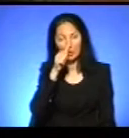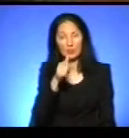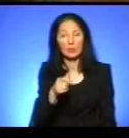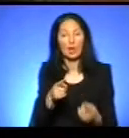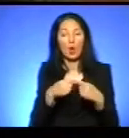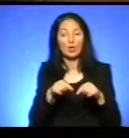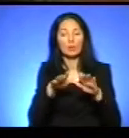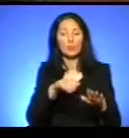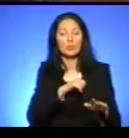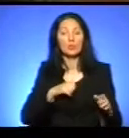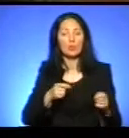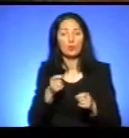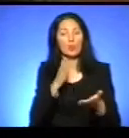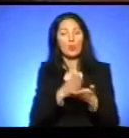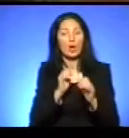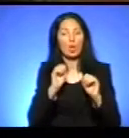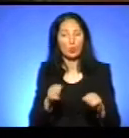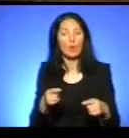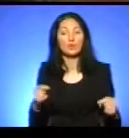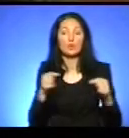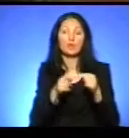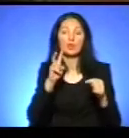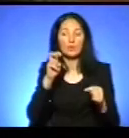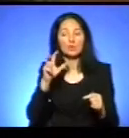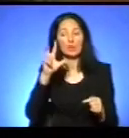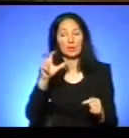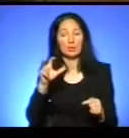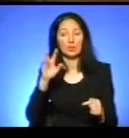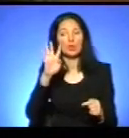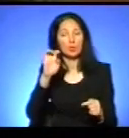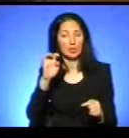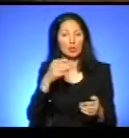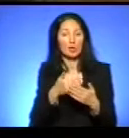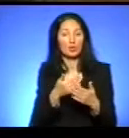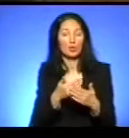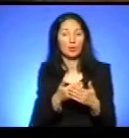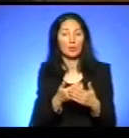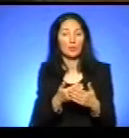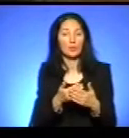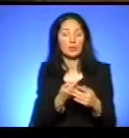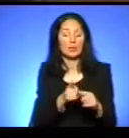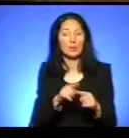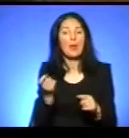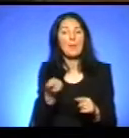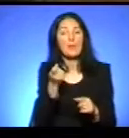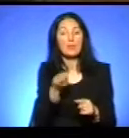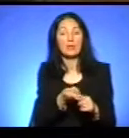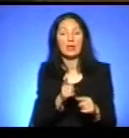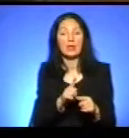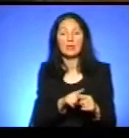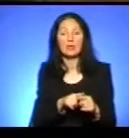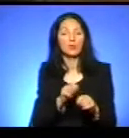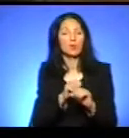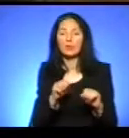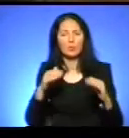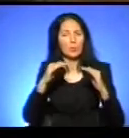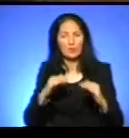місцевого самоврядування мають право обстановлювати 200, 300, 400. Тобто це мінімальне, за яку прийнята мінімальна